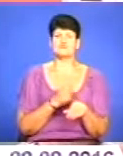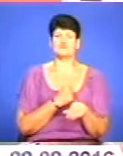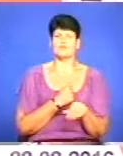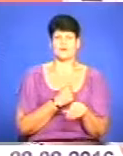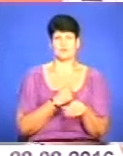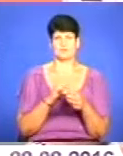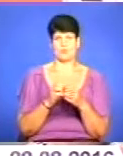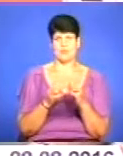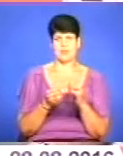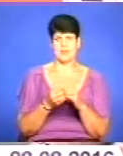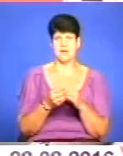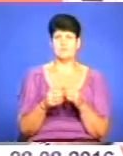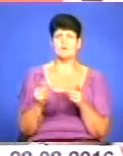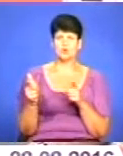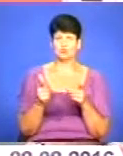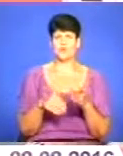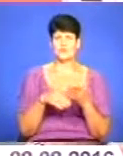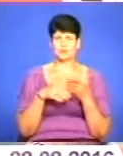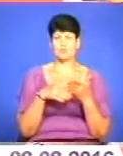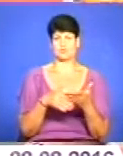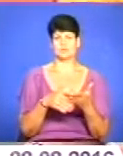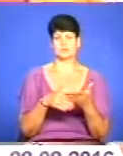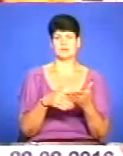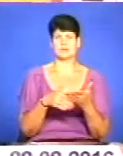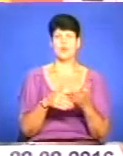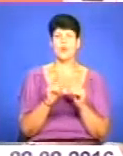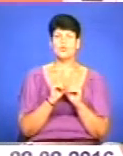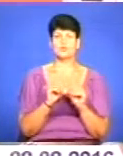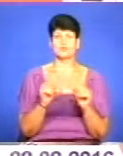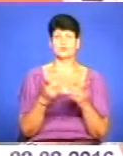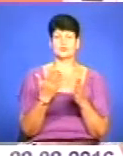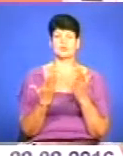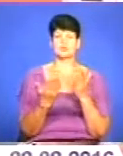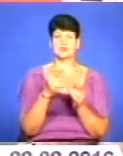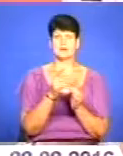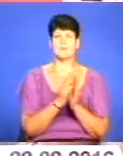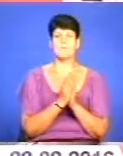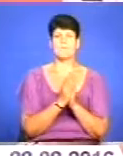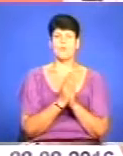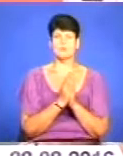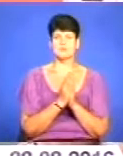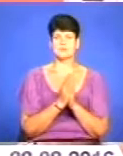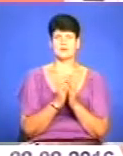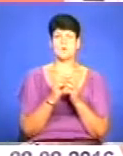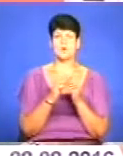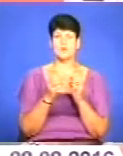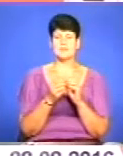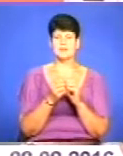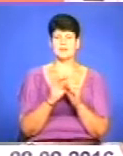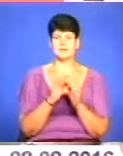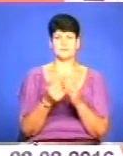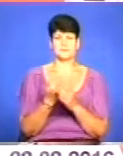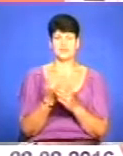готові допомогти, особливо, якщо їм попросити про це. Проблем абсолютно нема. Лише